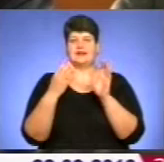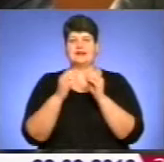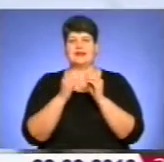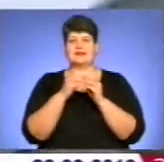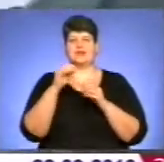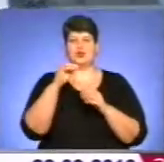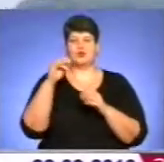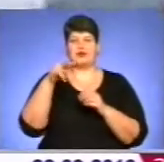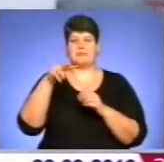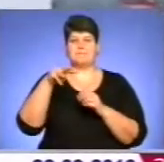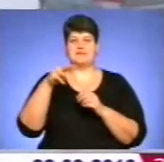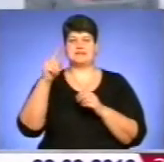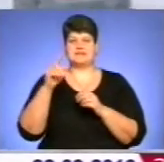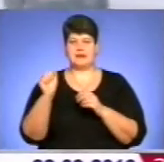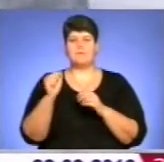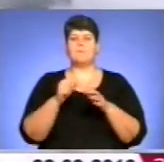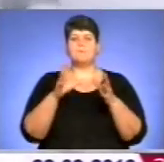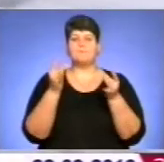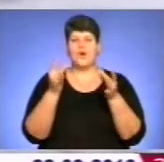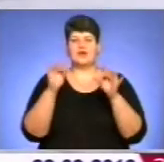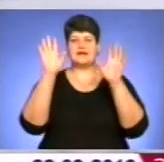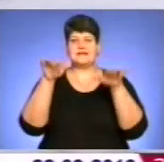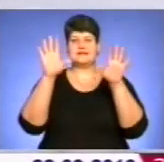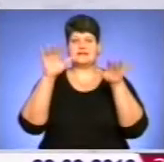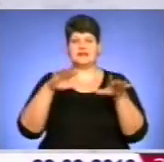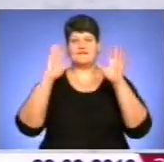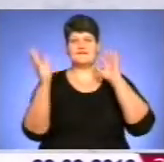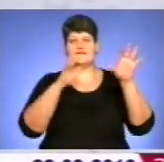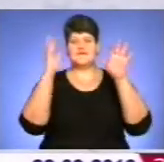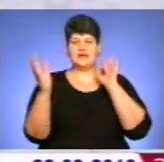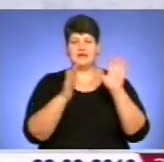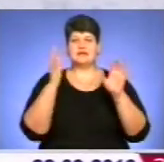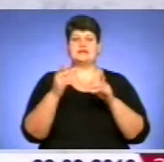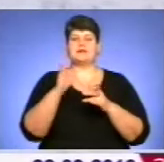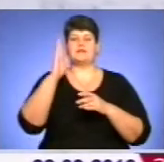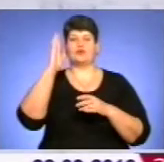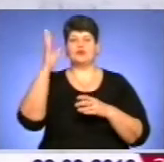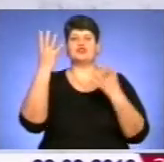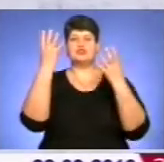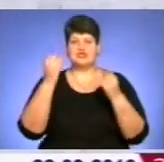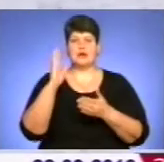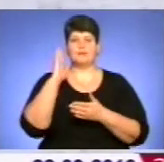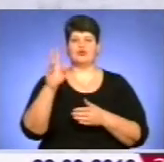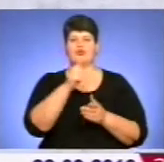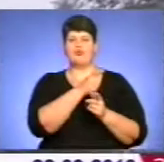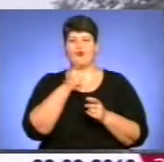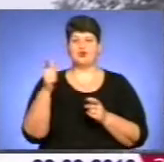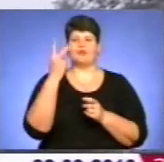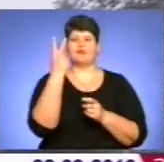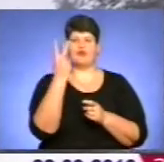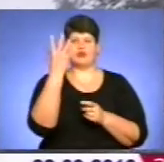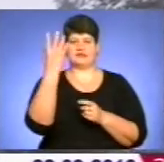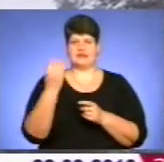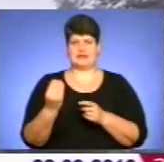МТЗ. Мокрий сніг із дощем, сильні пориви вітру та хортовини, за прогнозами синоптиків, ще будуть протягом двох днів. Також